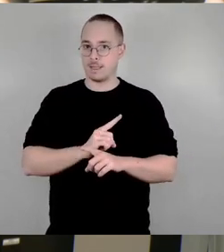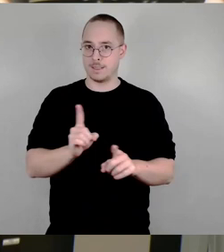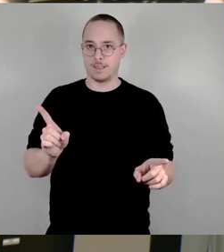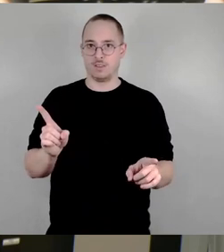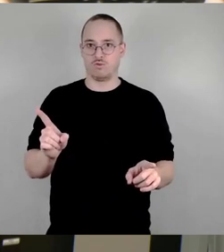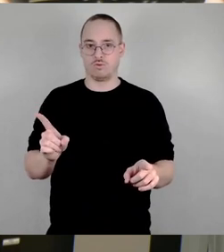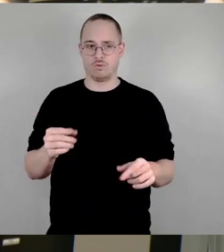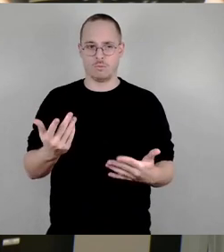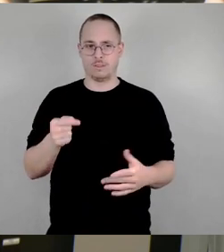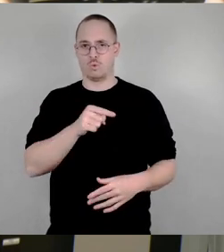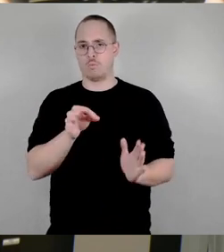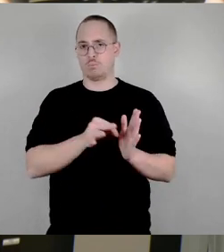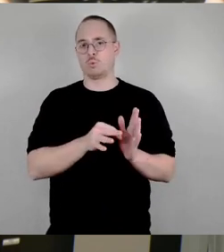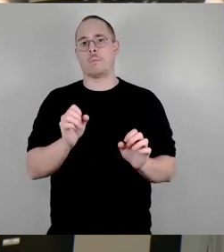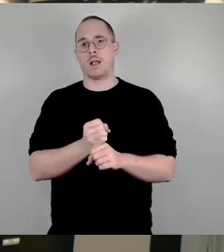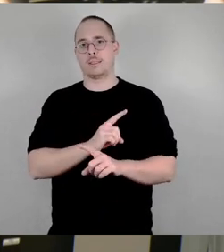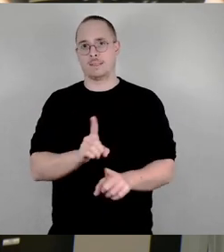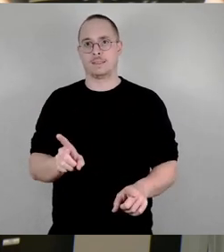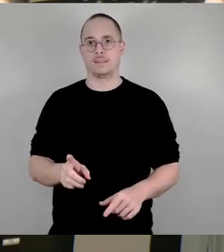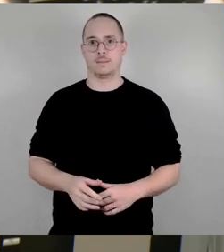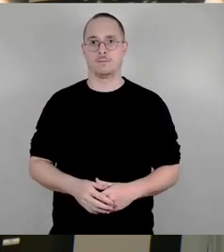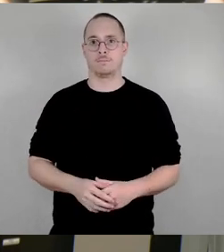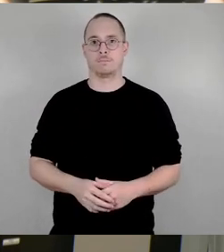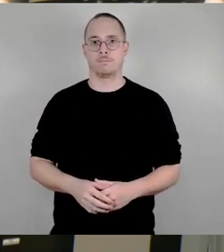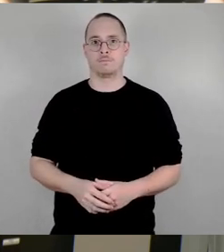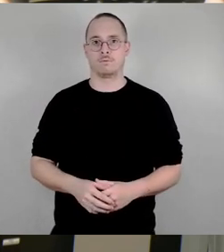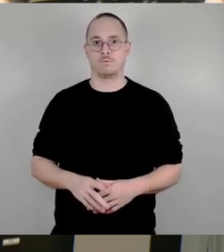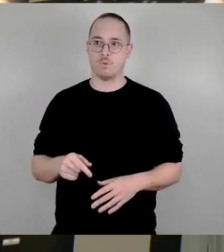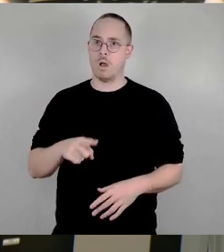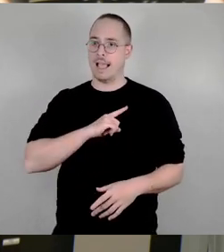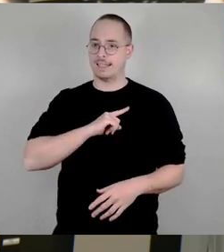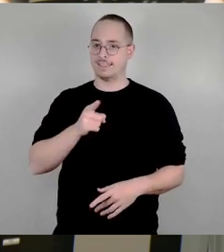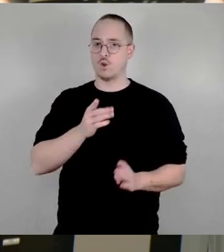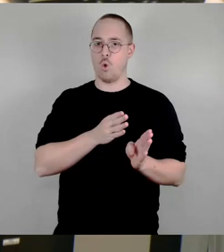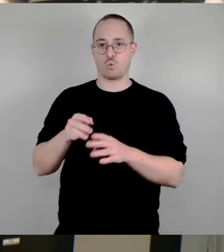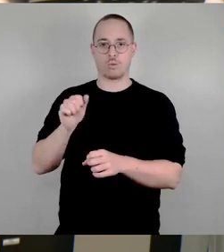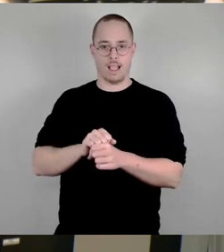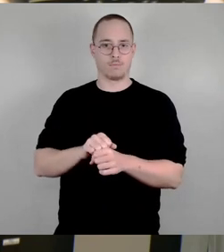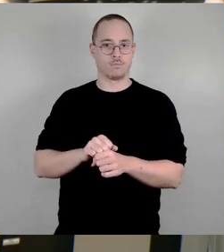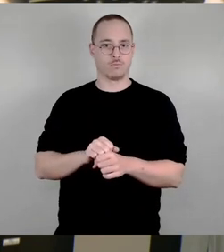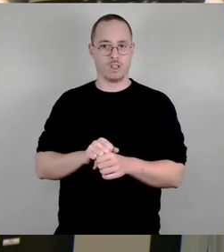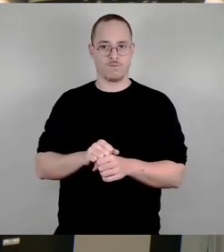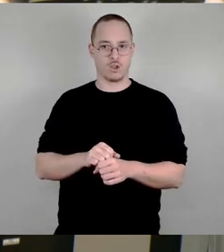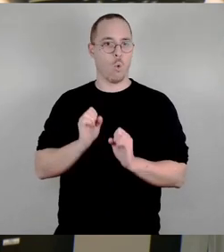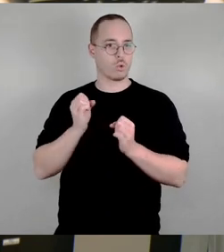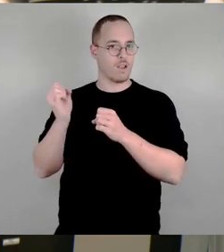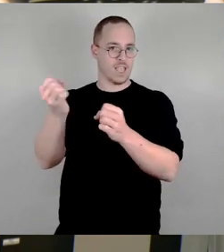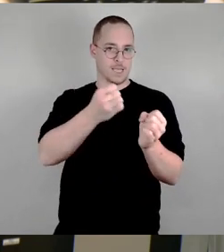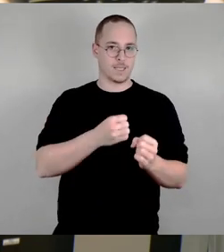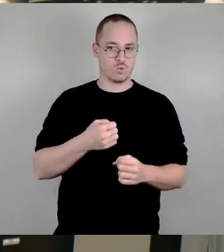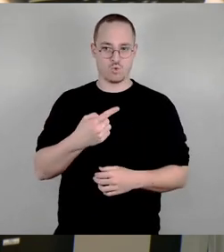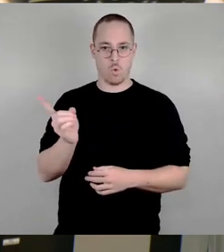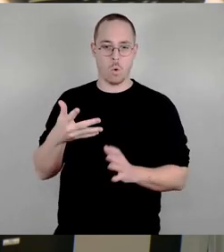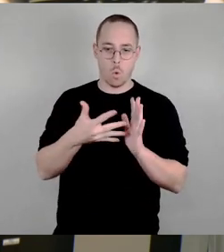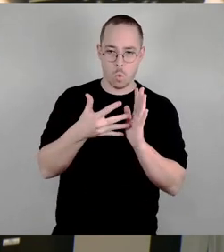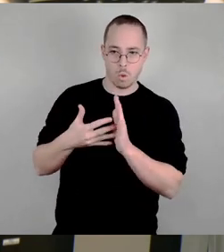gemacht. Ja, ansonsten ist nämlich das Ordnungsamt unterwegs und kontrolliert schon, ob die Zeiten eingehalten werden. Der Herr Kießling hat er